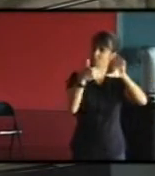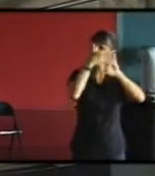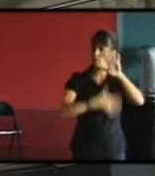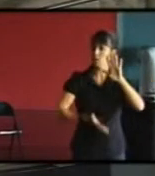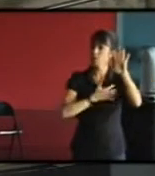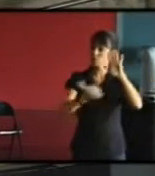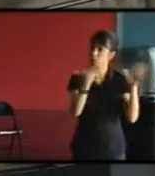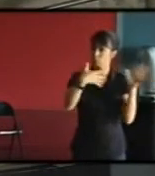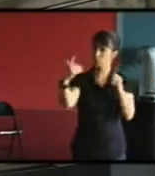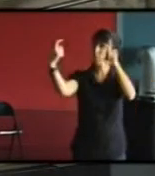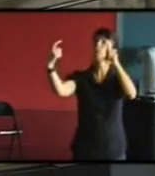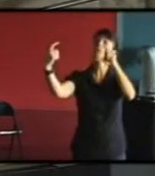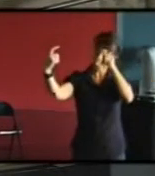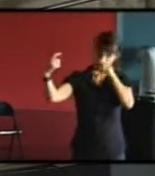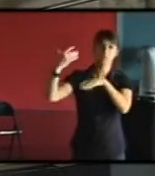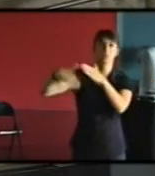ensuite agir.